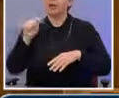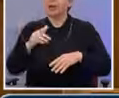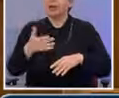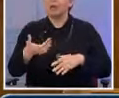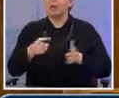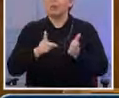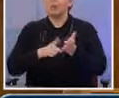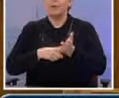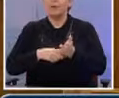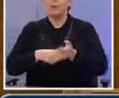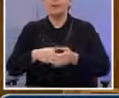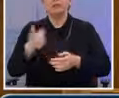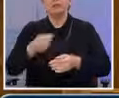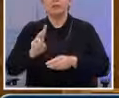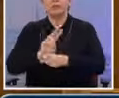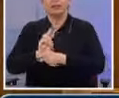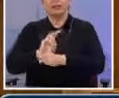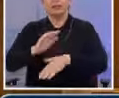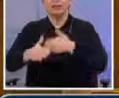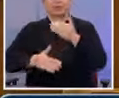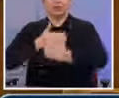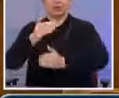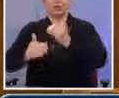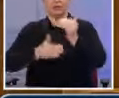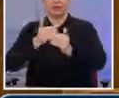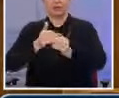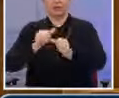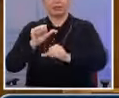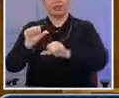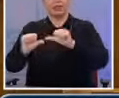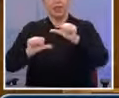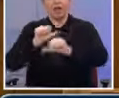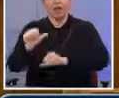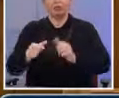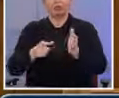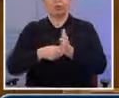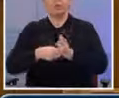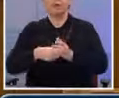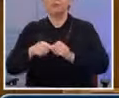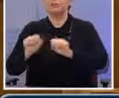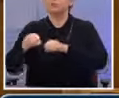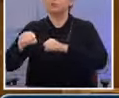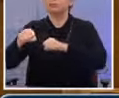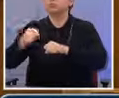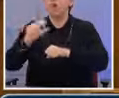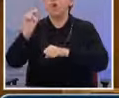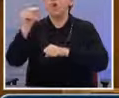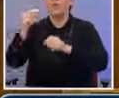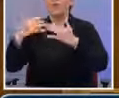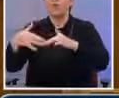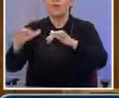πολλές νέες γραφειοκρατικές διαδικασίες, εγκρίσεις από τα κοινοβούλια των χωρών κλπ.